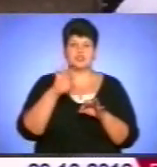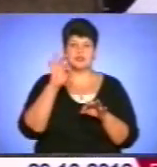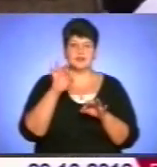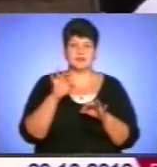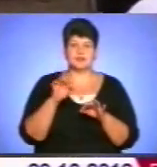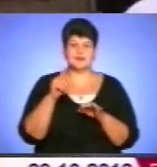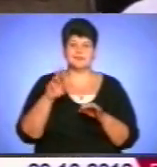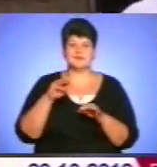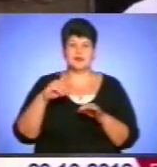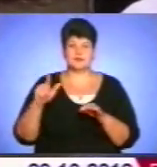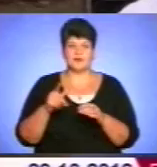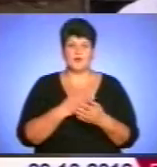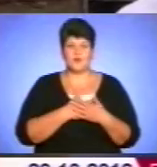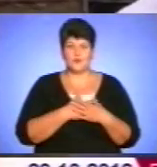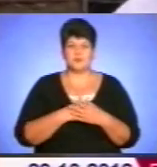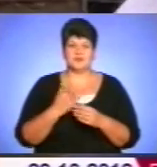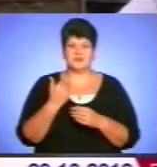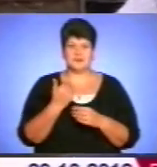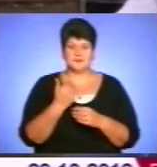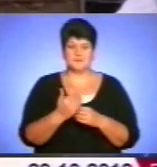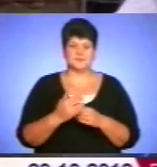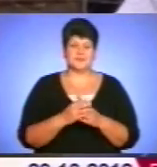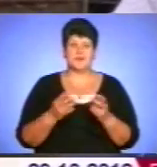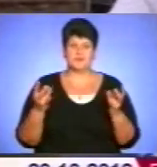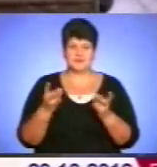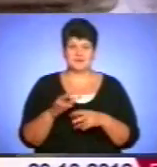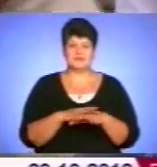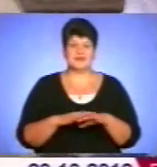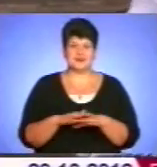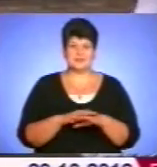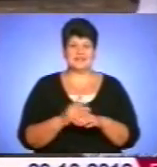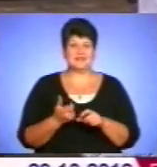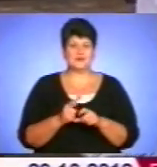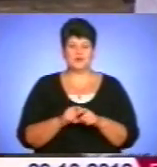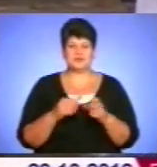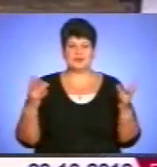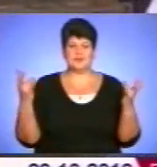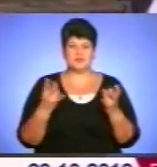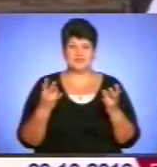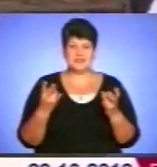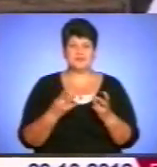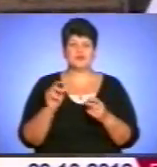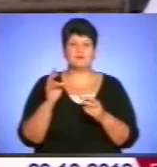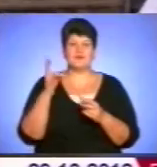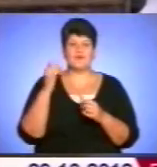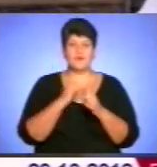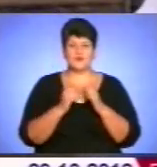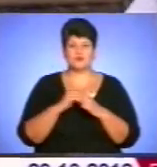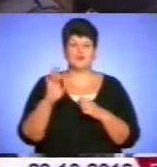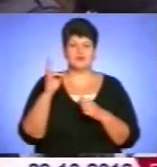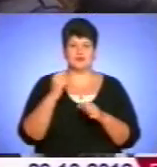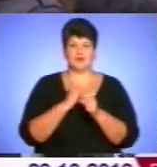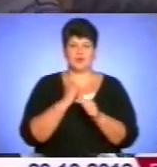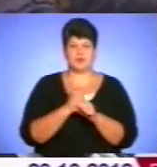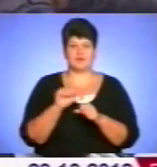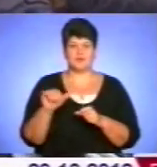дуже любить їх. Потрібні такі ярмарки? Ну, навіть дуже потрібні, щоб щонеділі робили, щоб суботи тобі.